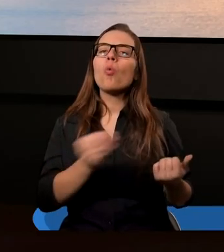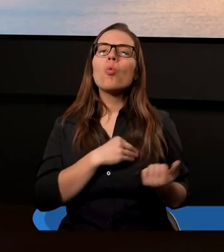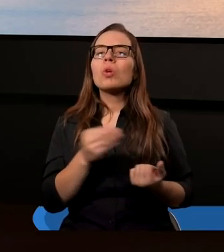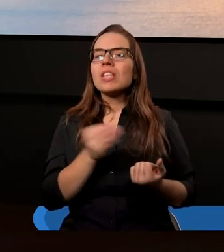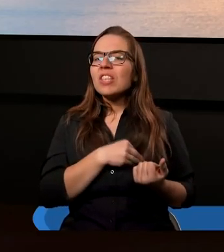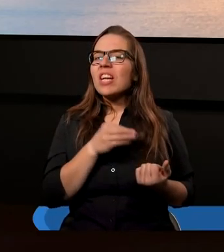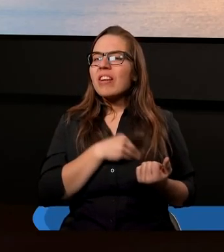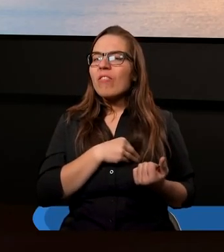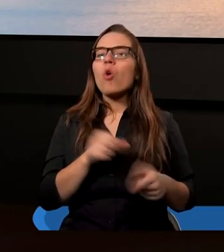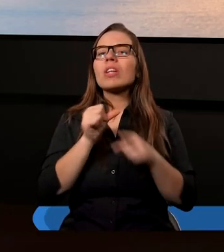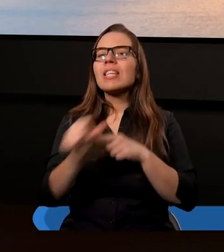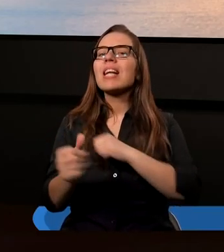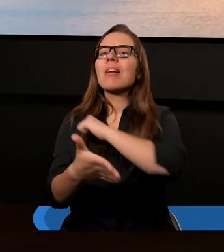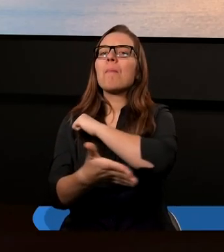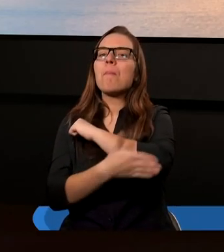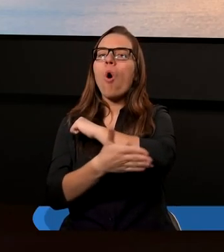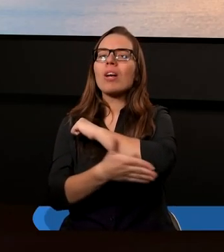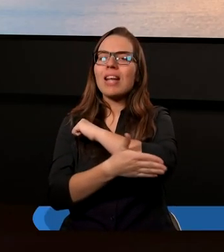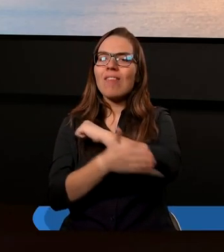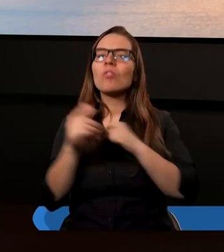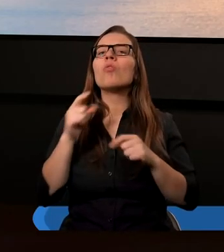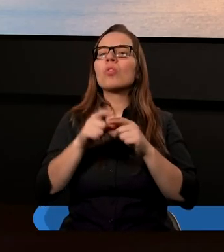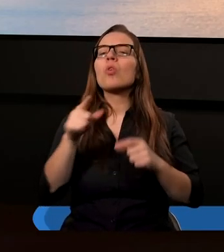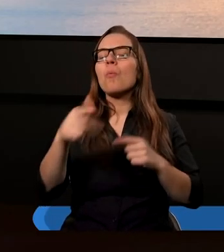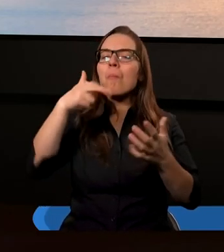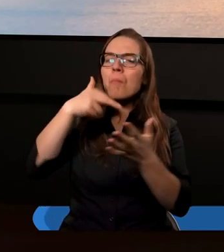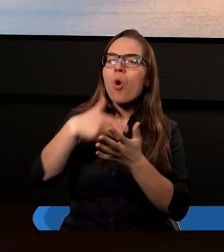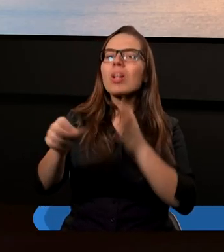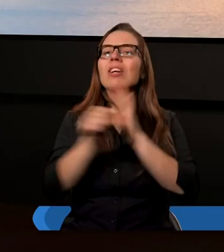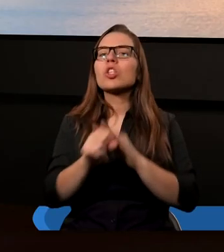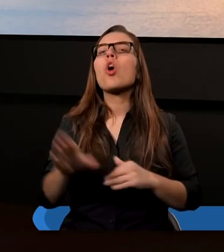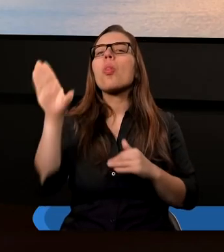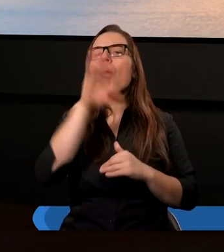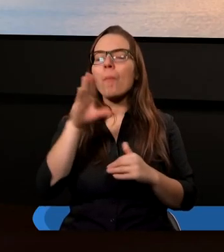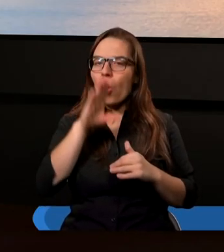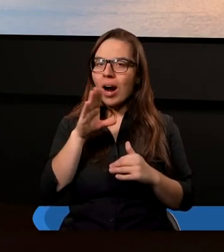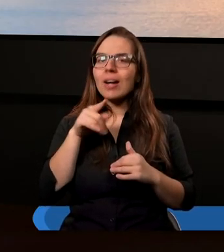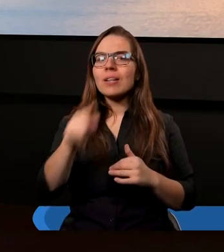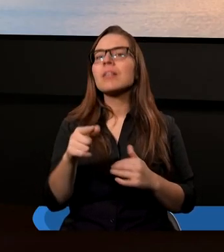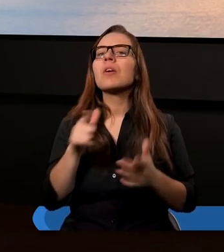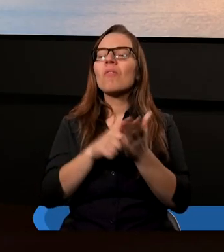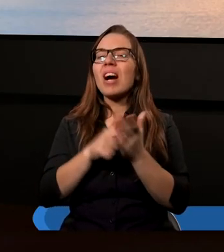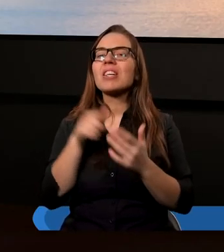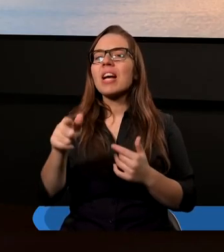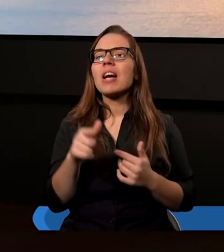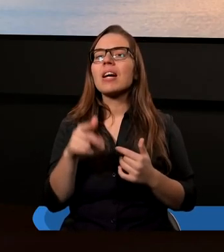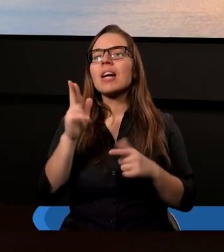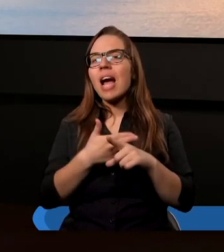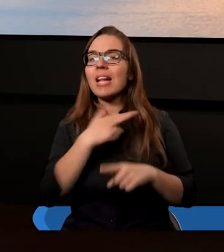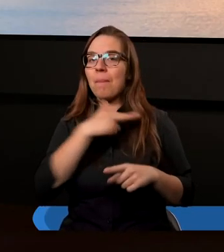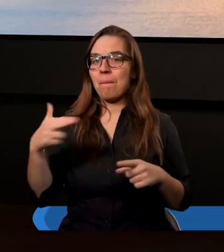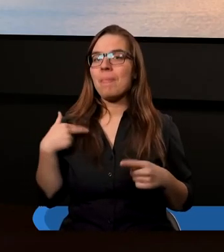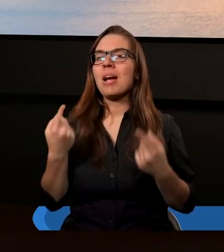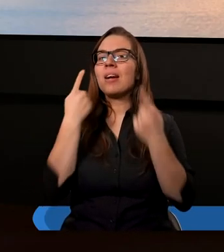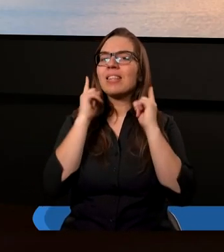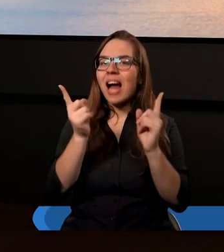jest rzeczą podstawową, jeżeli chodzi o podejście w ogóle do rozumienia Boga. A najważniejsze istotne jest to, że kiedy my widzimy,